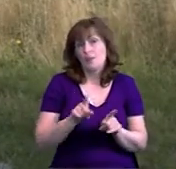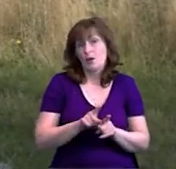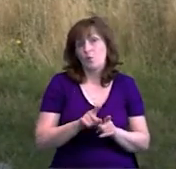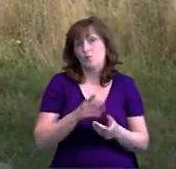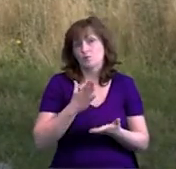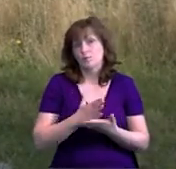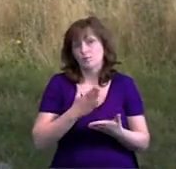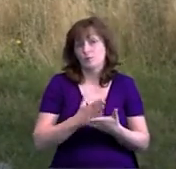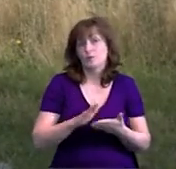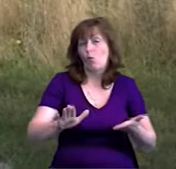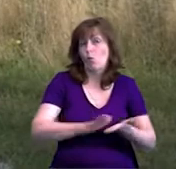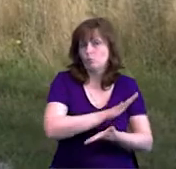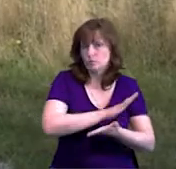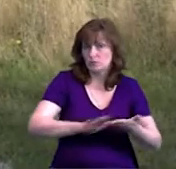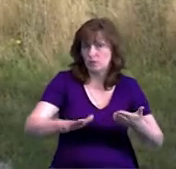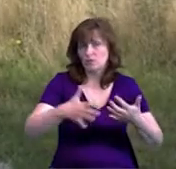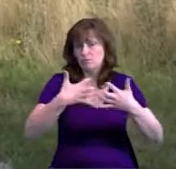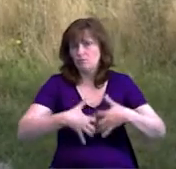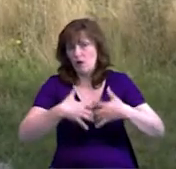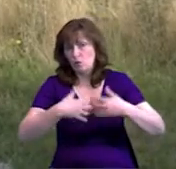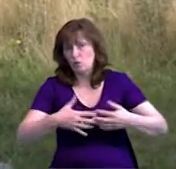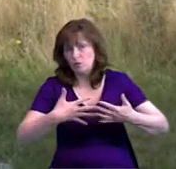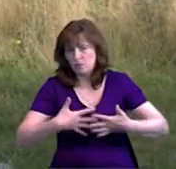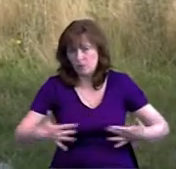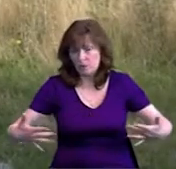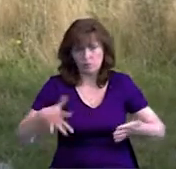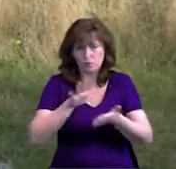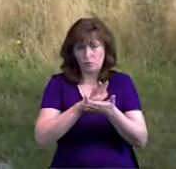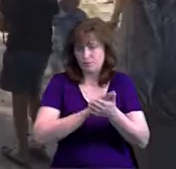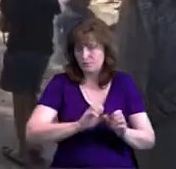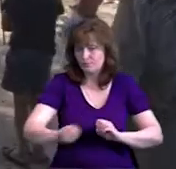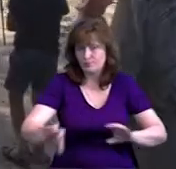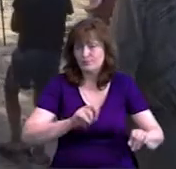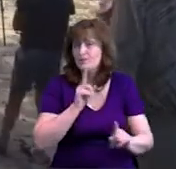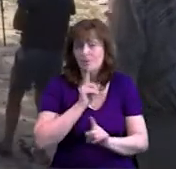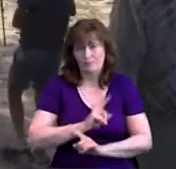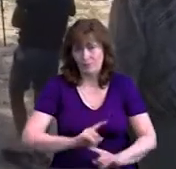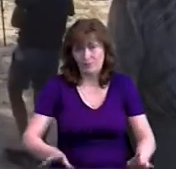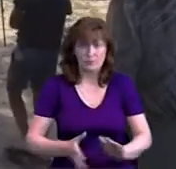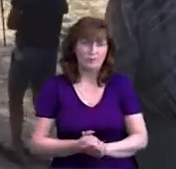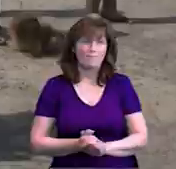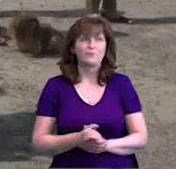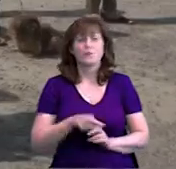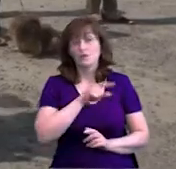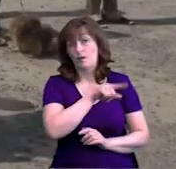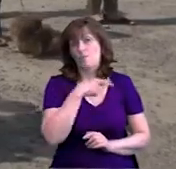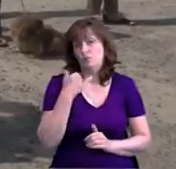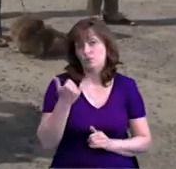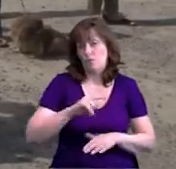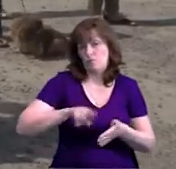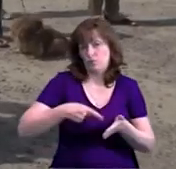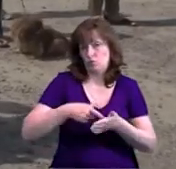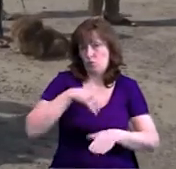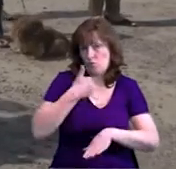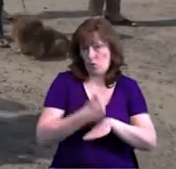проєкт очисних споруд, щоб не було стеків і забруднення території. Катерина Данькова каже, на сьогодні на міського голову